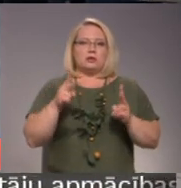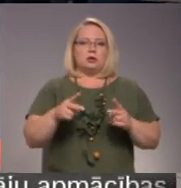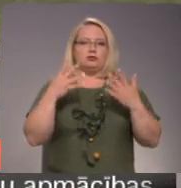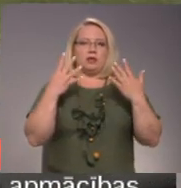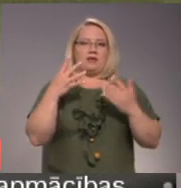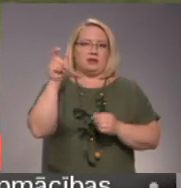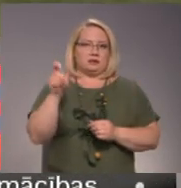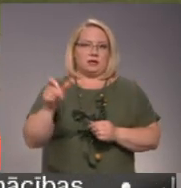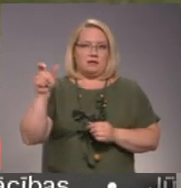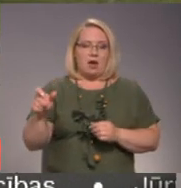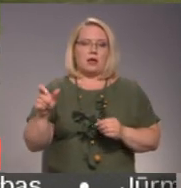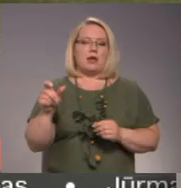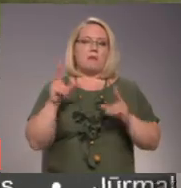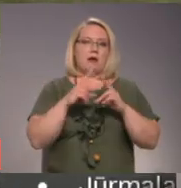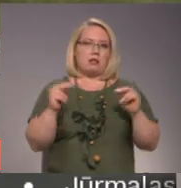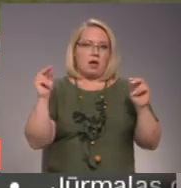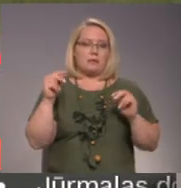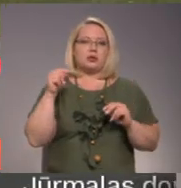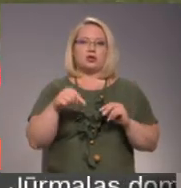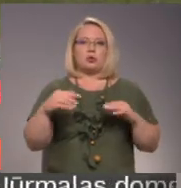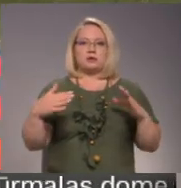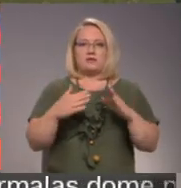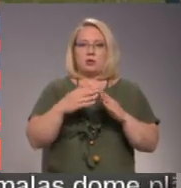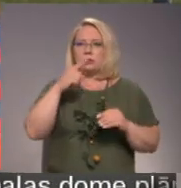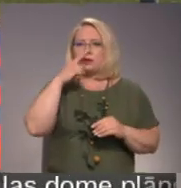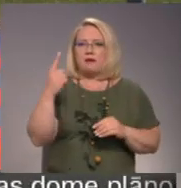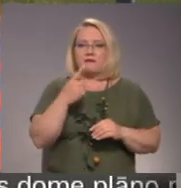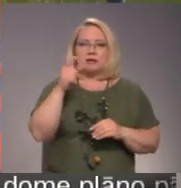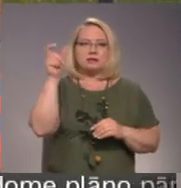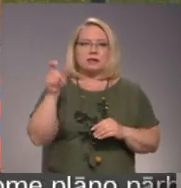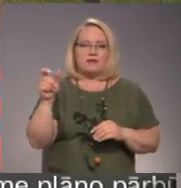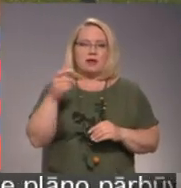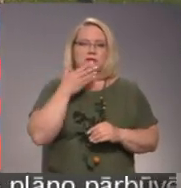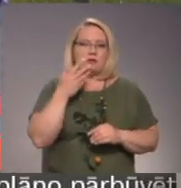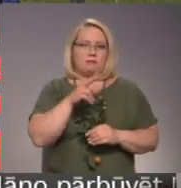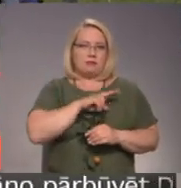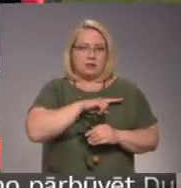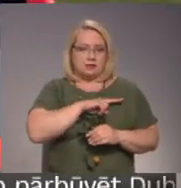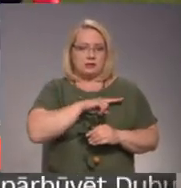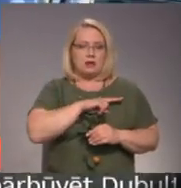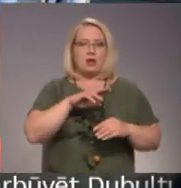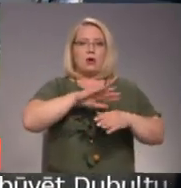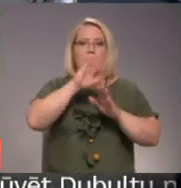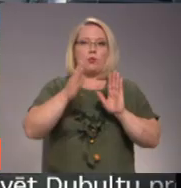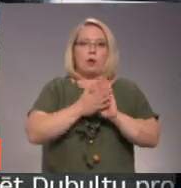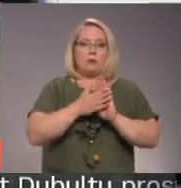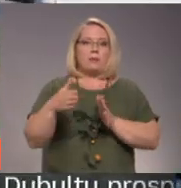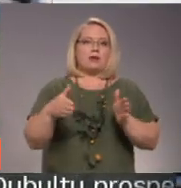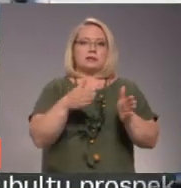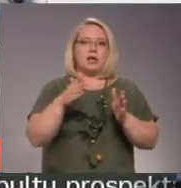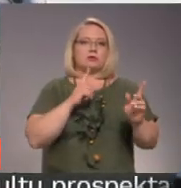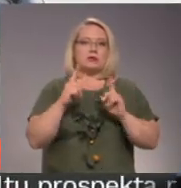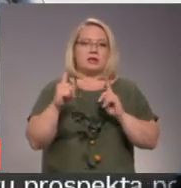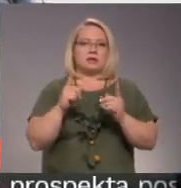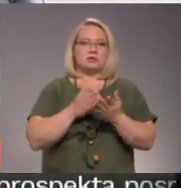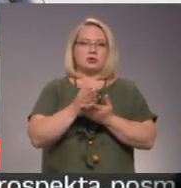cilvēki. Par laimi šajos svētkos nevienu cilvēku uz ceļu nav gājis bojā. Kopumā ceļu satiksmas jomā